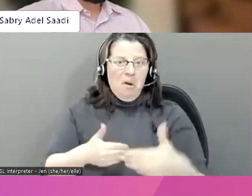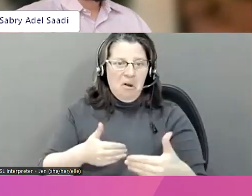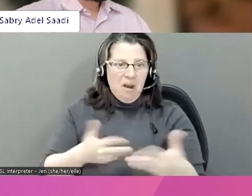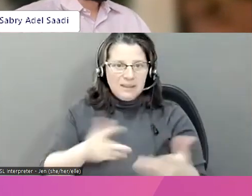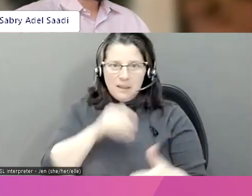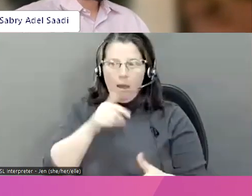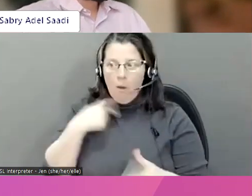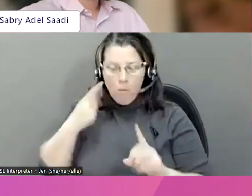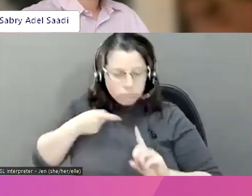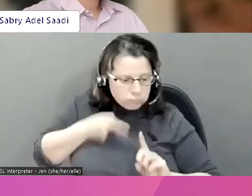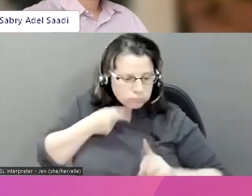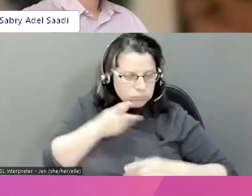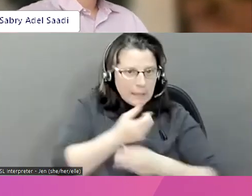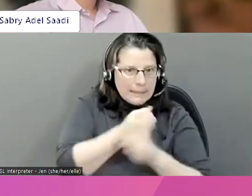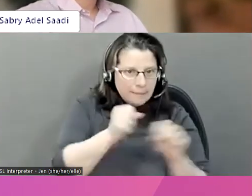défait un peu les murs.